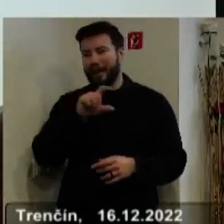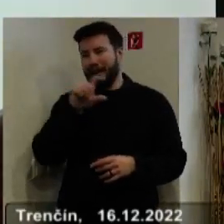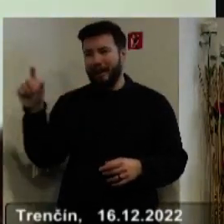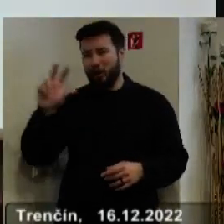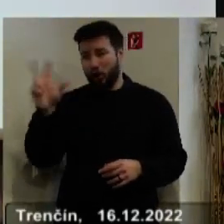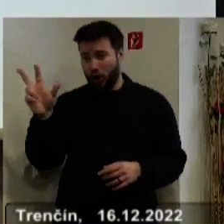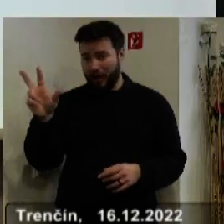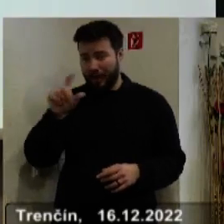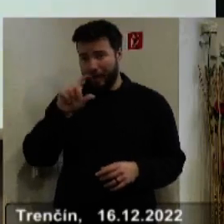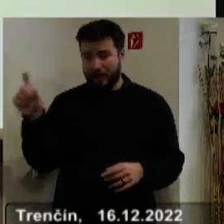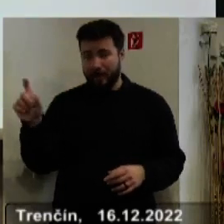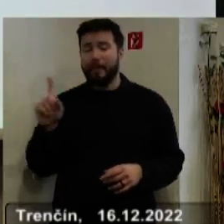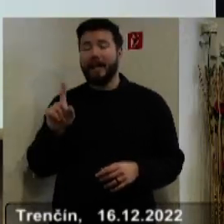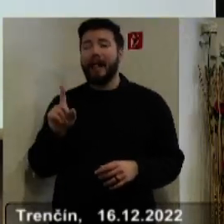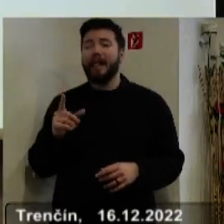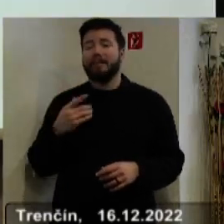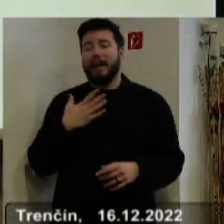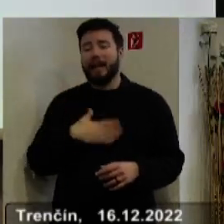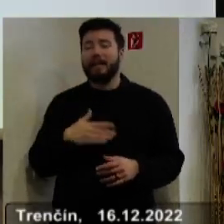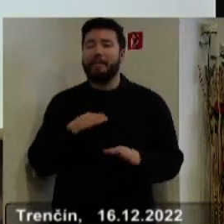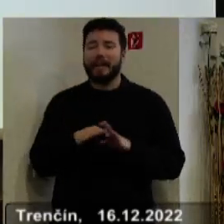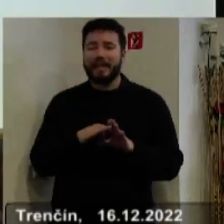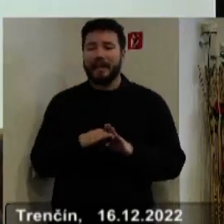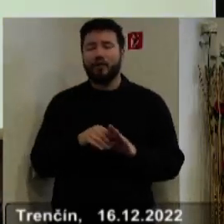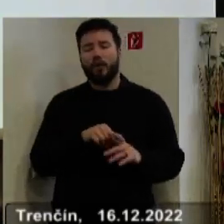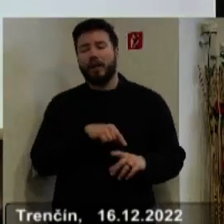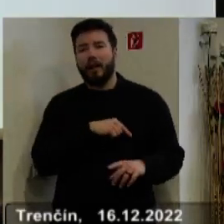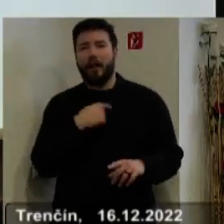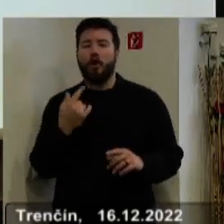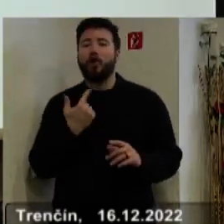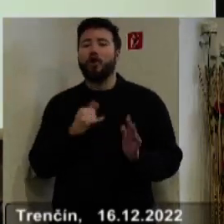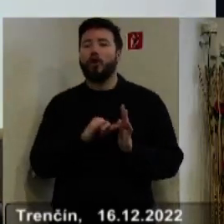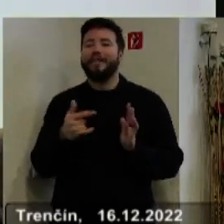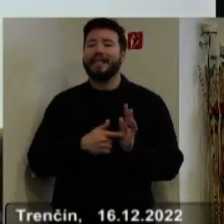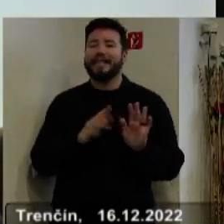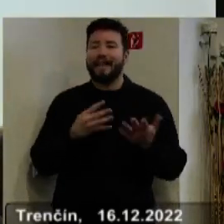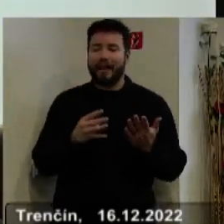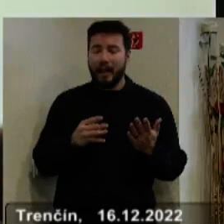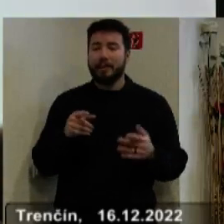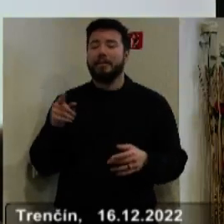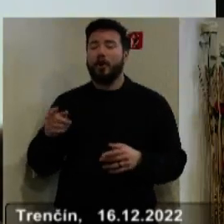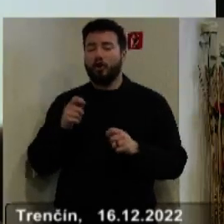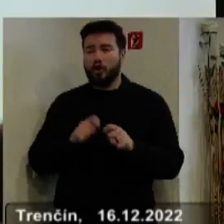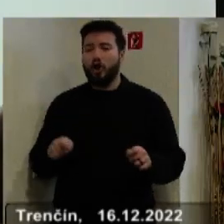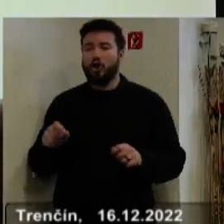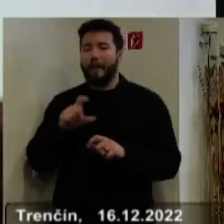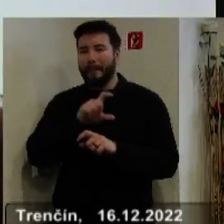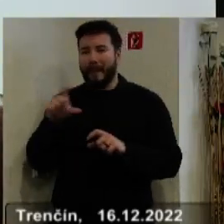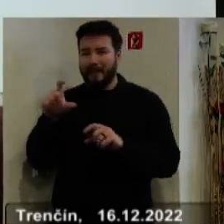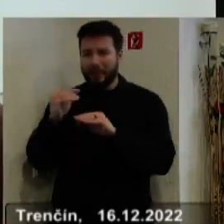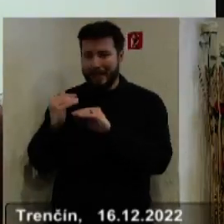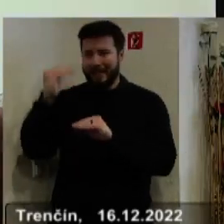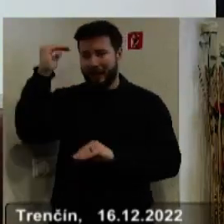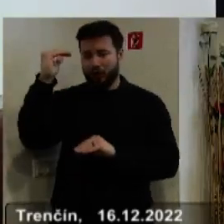radi, že ministerstvo po dlhšom čase od roku 2019 pristúpilo k zvýšeniu týchto pásiem,